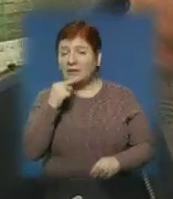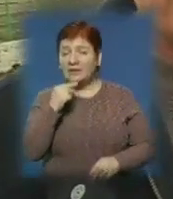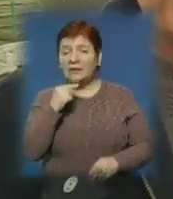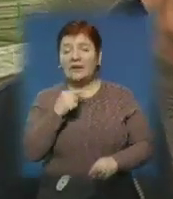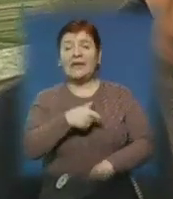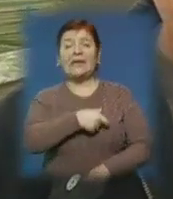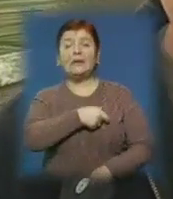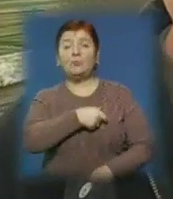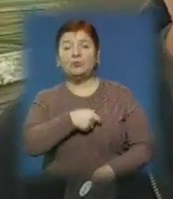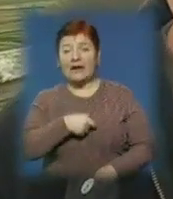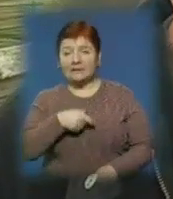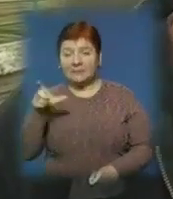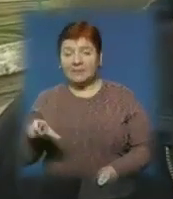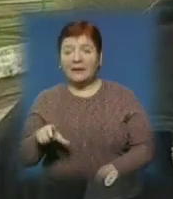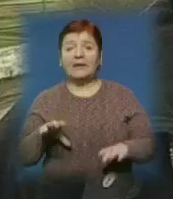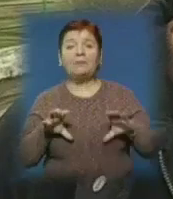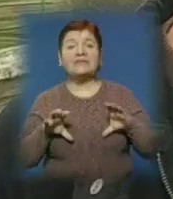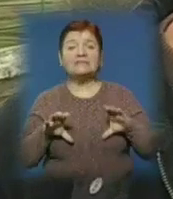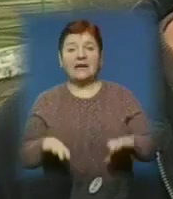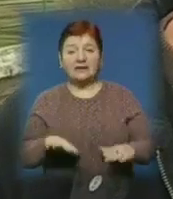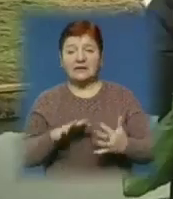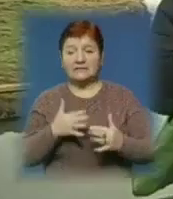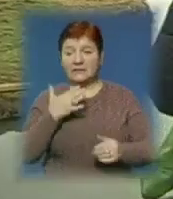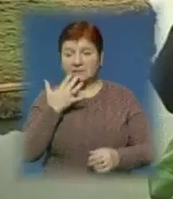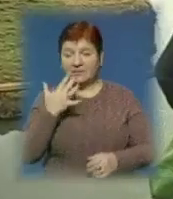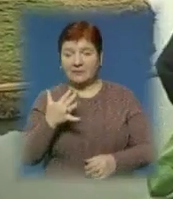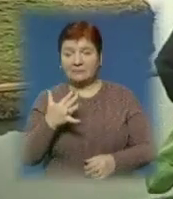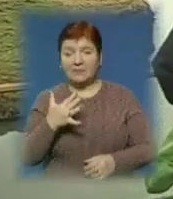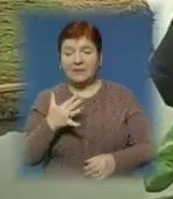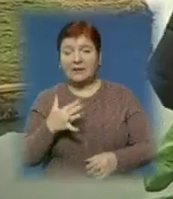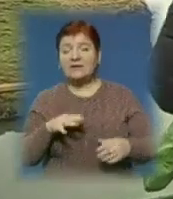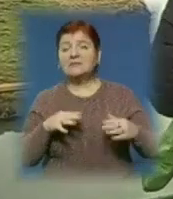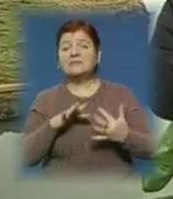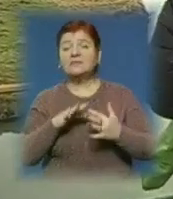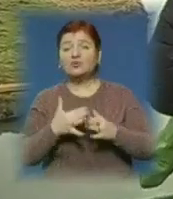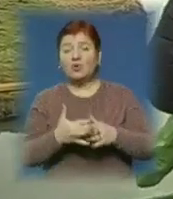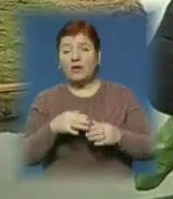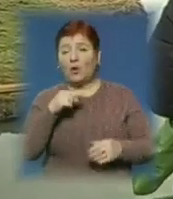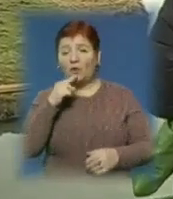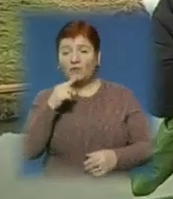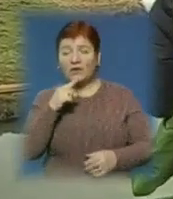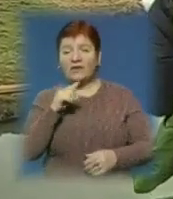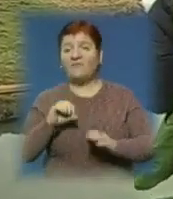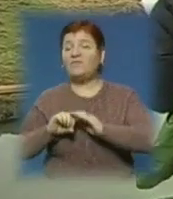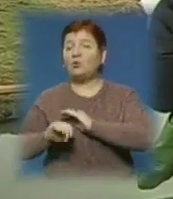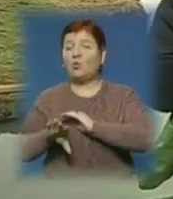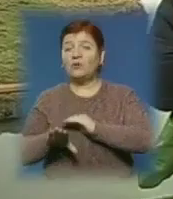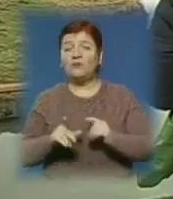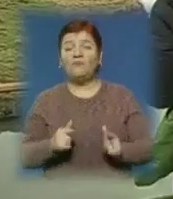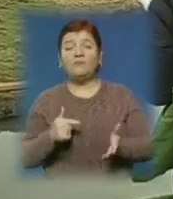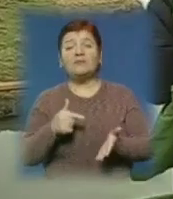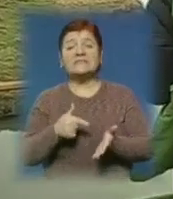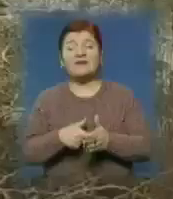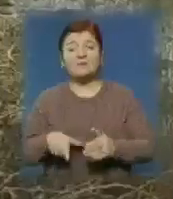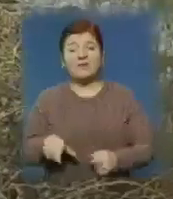депутатам, і председателям всієї ради, всім говорили. Працівник сільської насосної станції каже, відходи потрапляють в місцеву